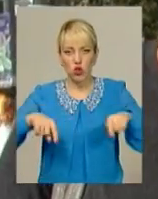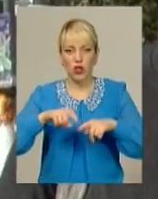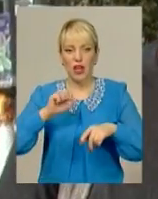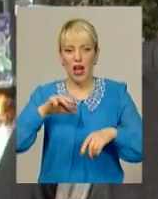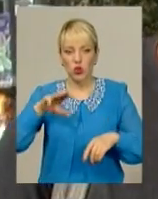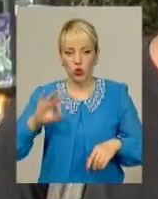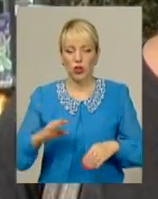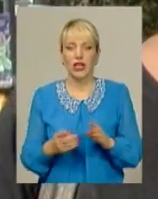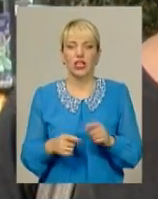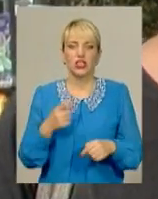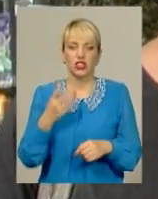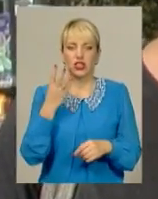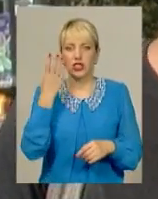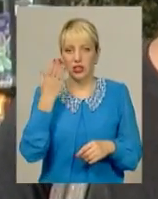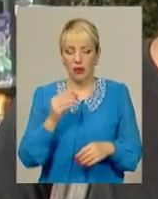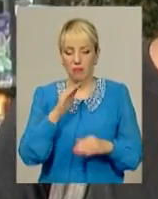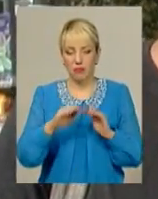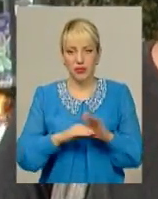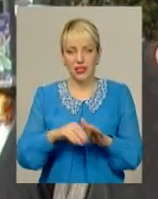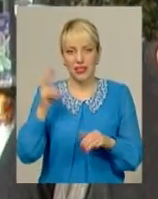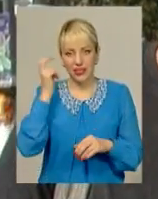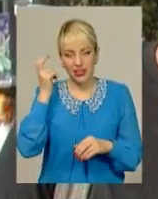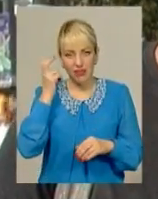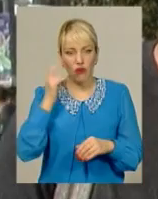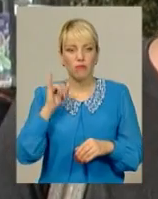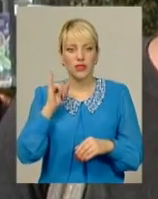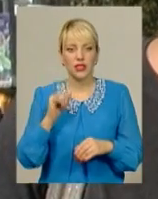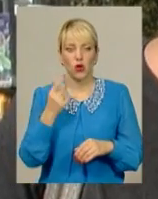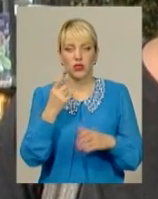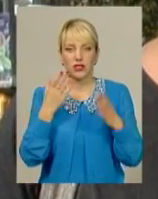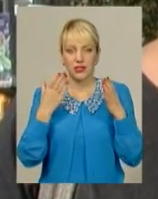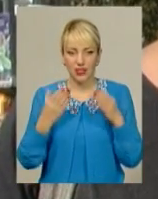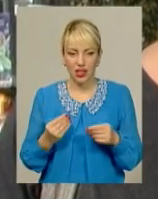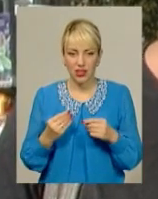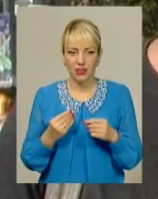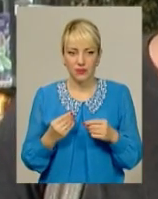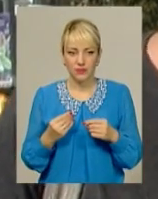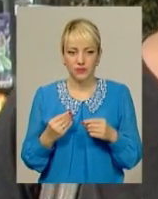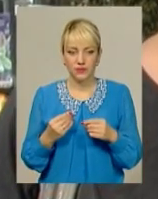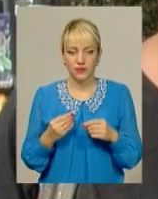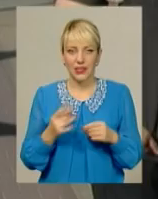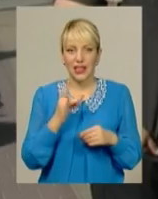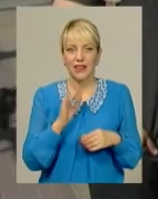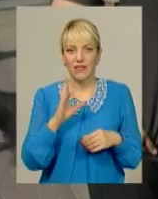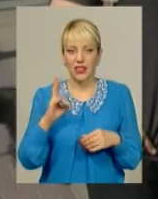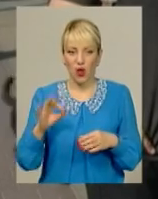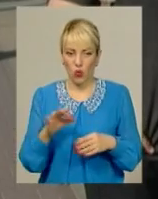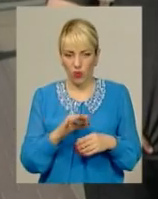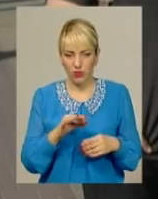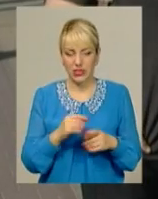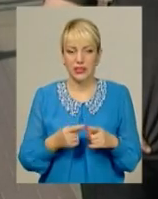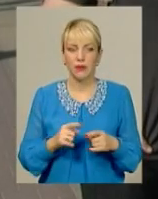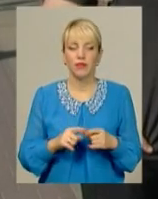Чотири дні під Києвом і один день на Рівненській області. Ролі